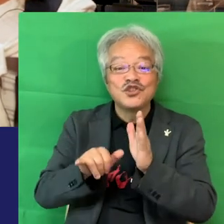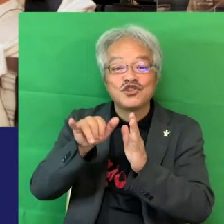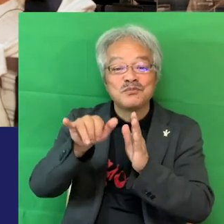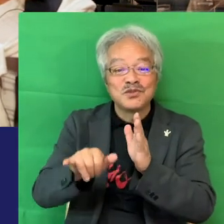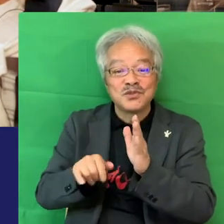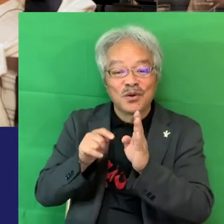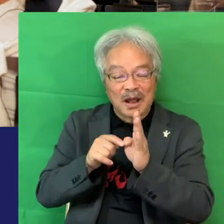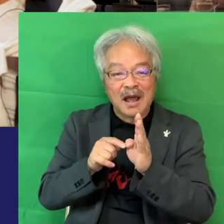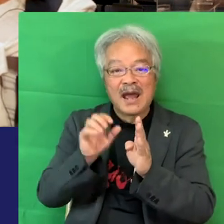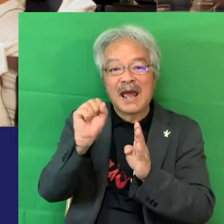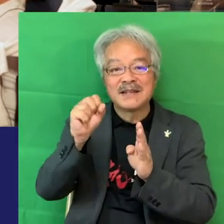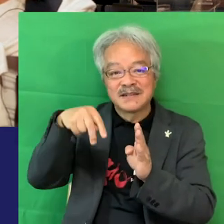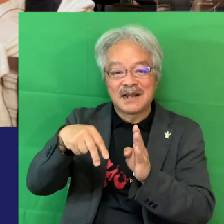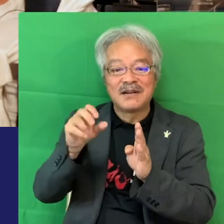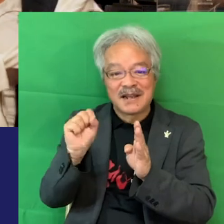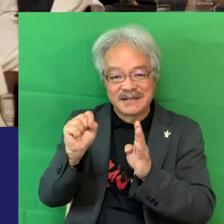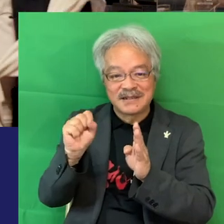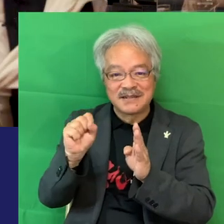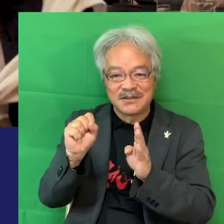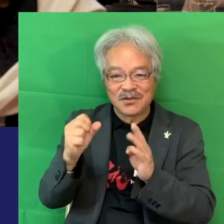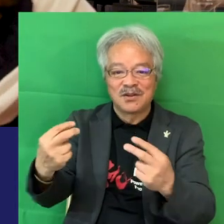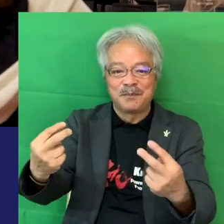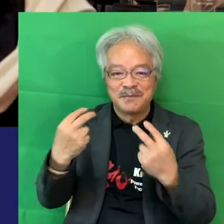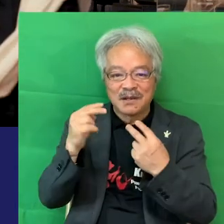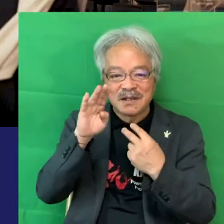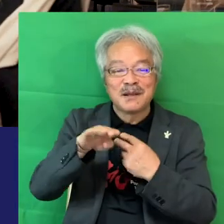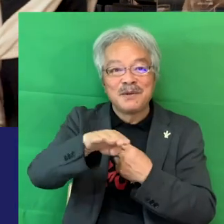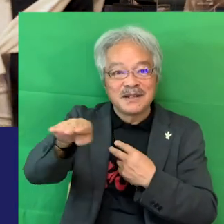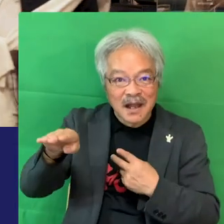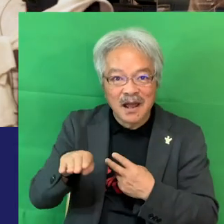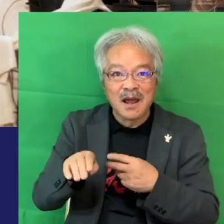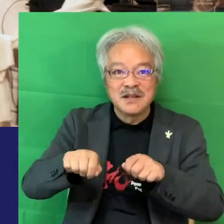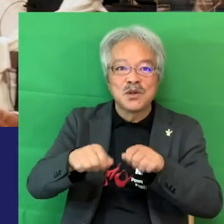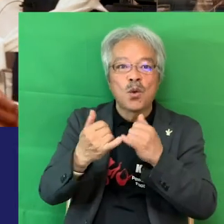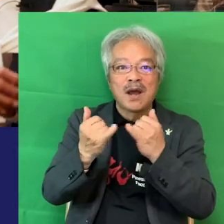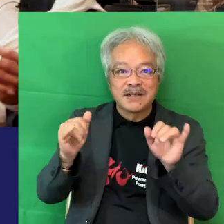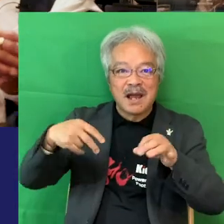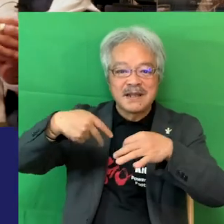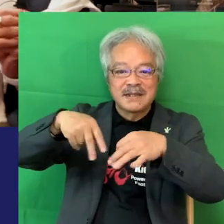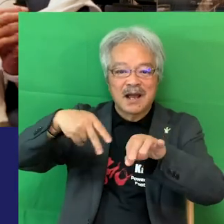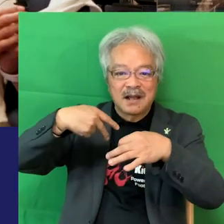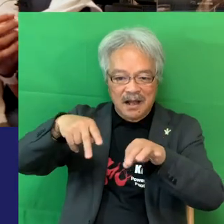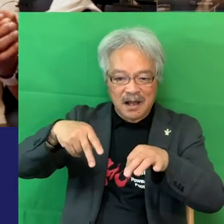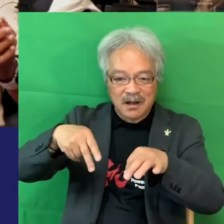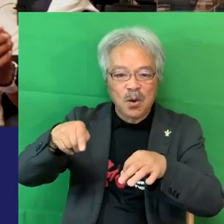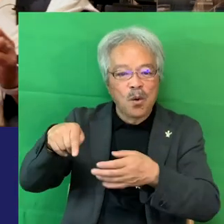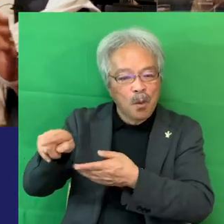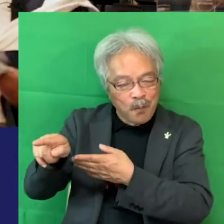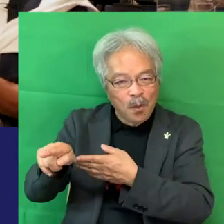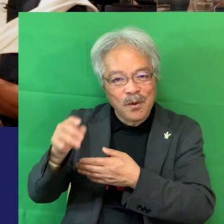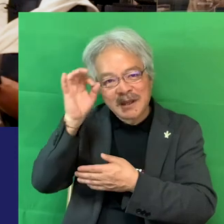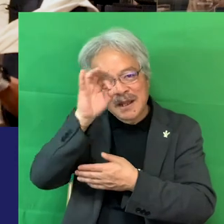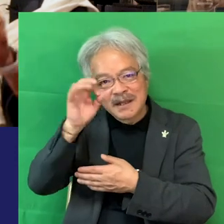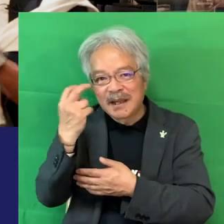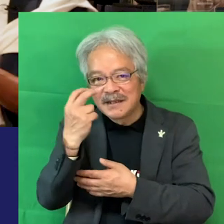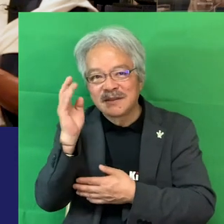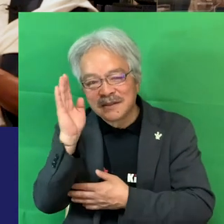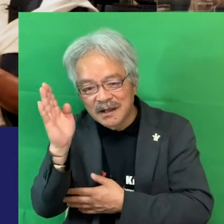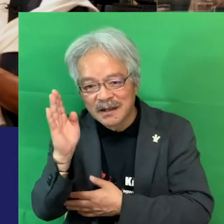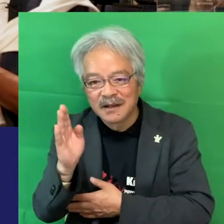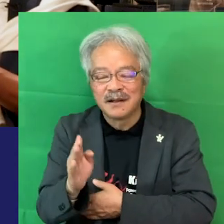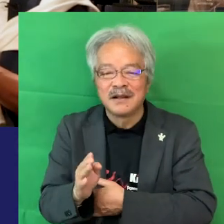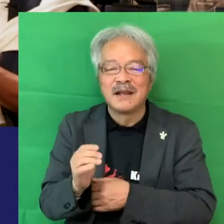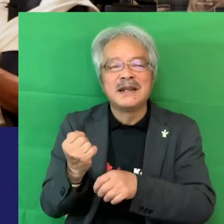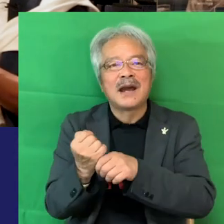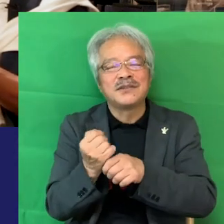とかsnsどうぞ見てください皆さん障害者サッカーの方も検索してください野球野菜